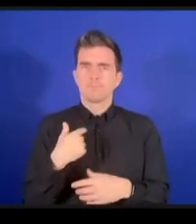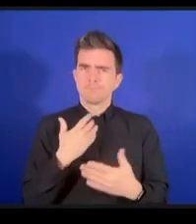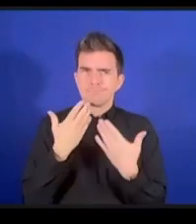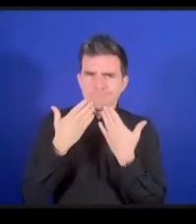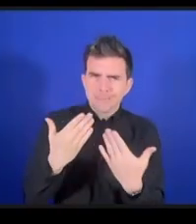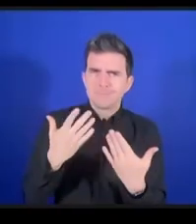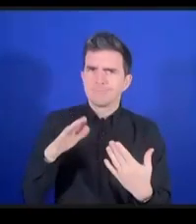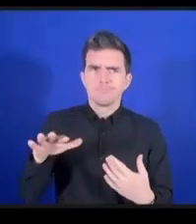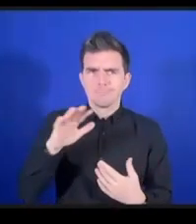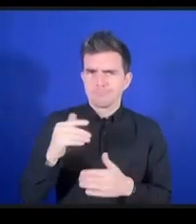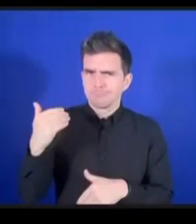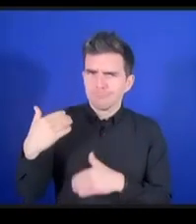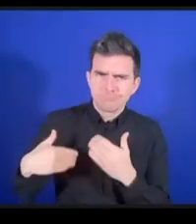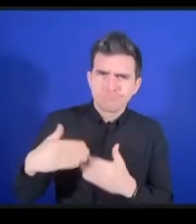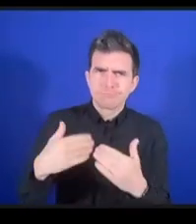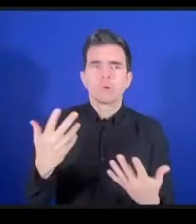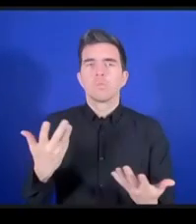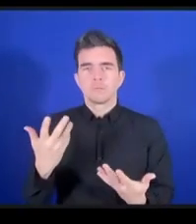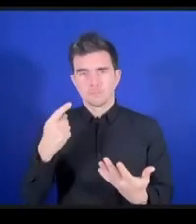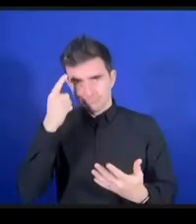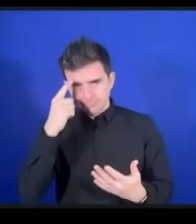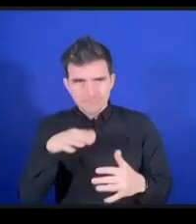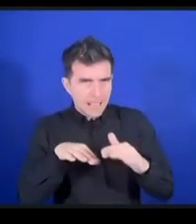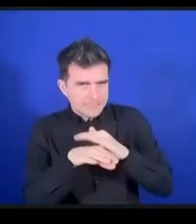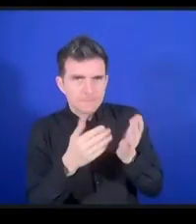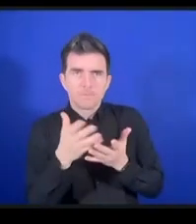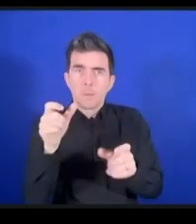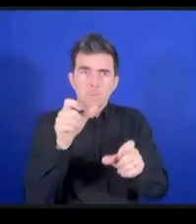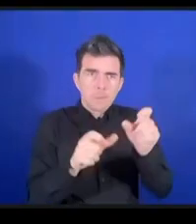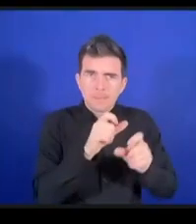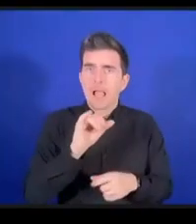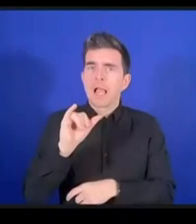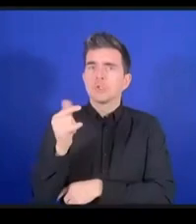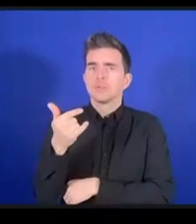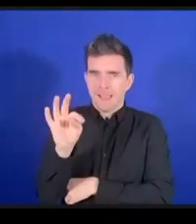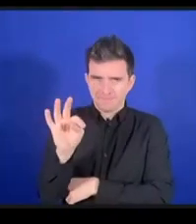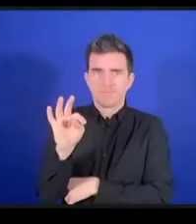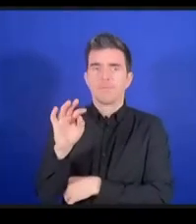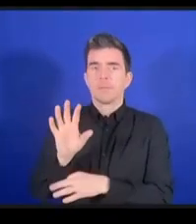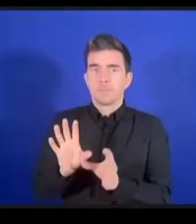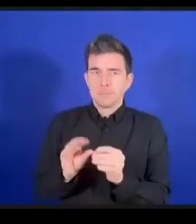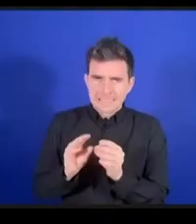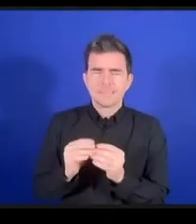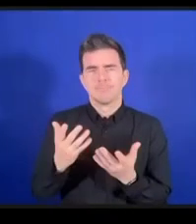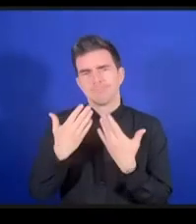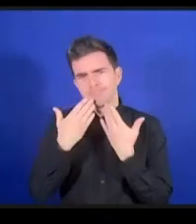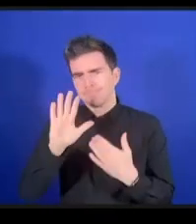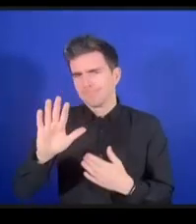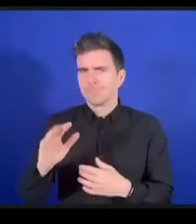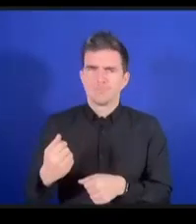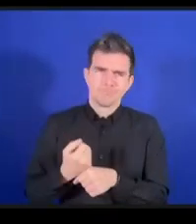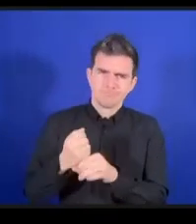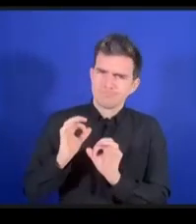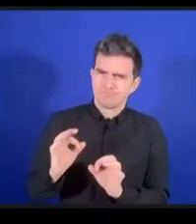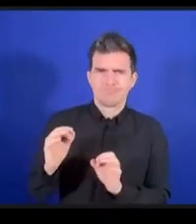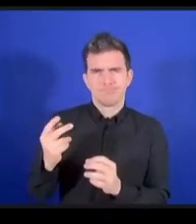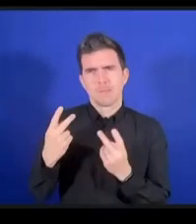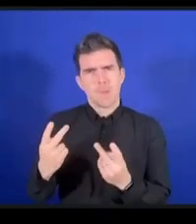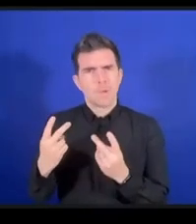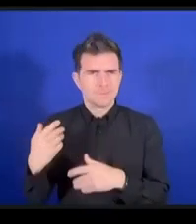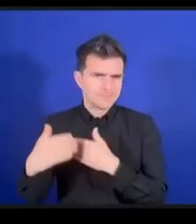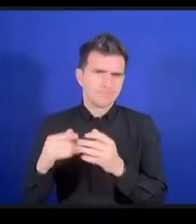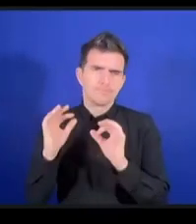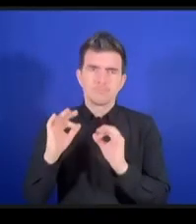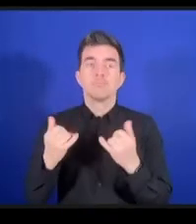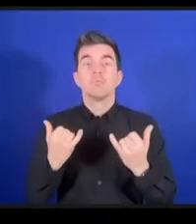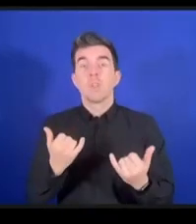業をしてくださいまして大変ありがとうございましたではリモートで参加されているアレハンドロ・ピサンティさん今